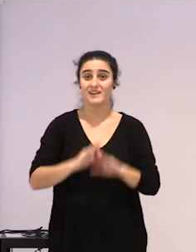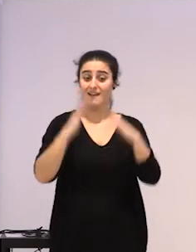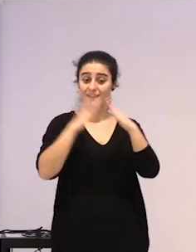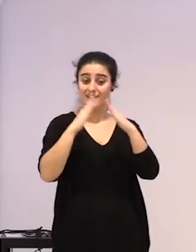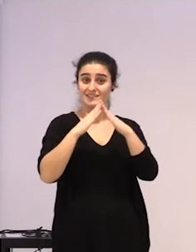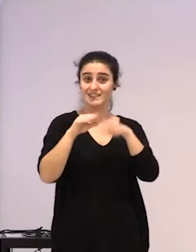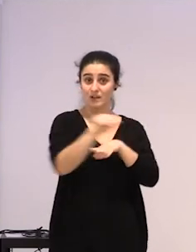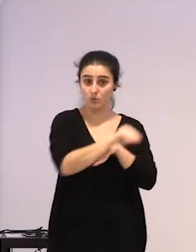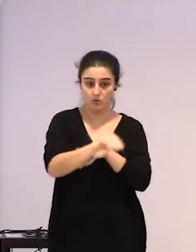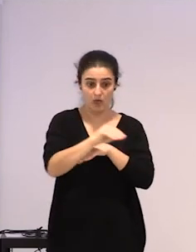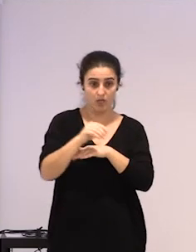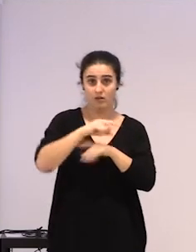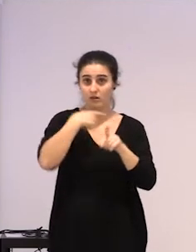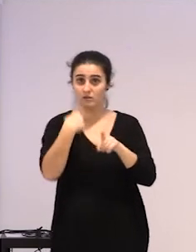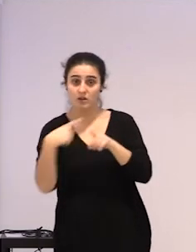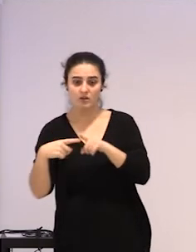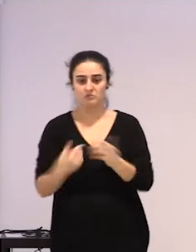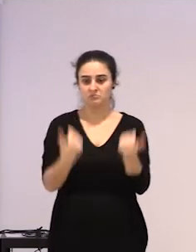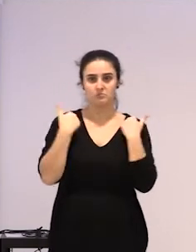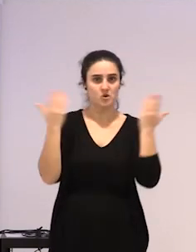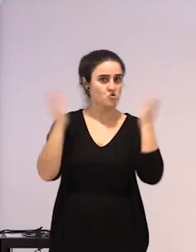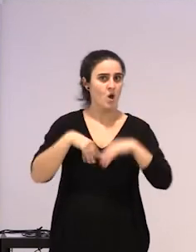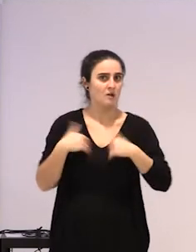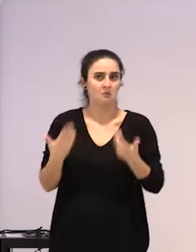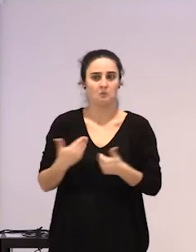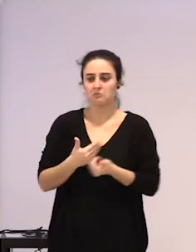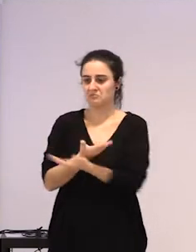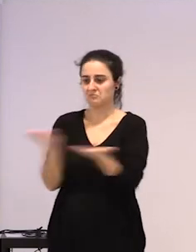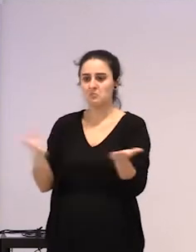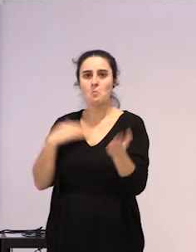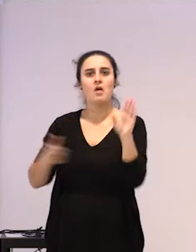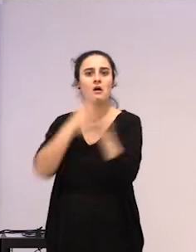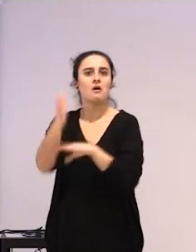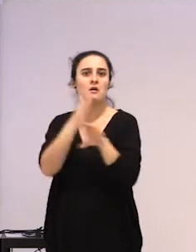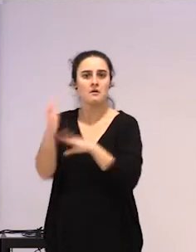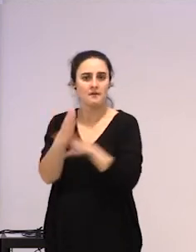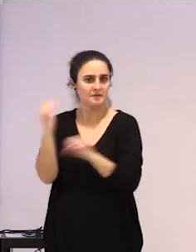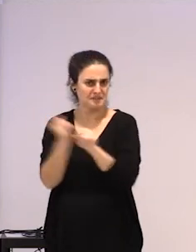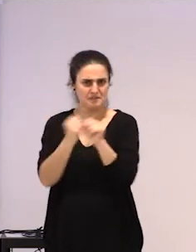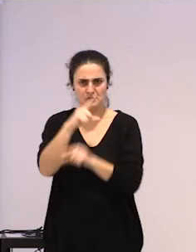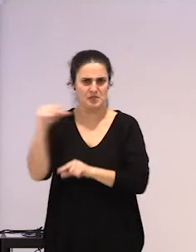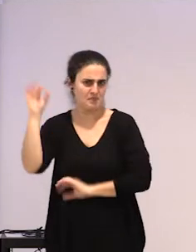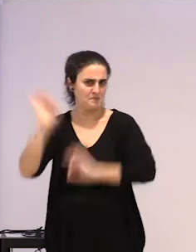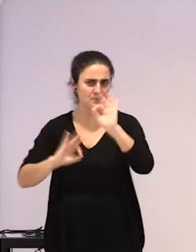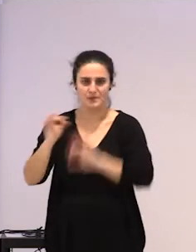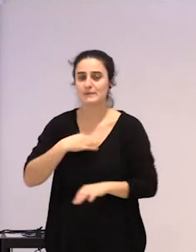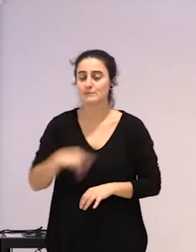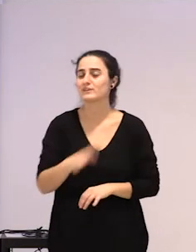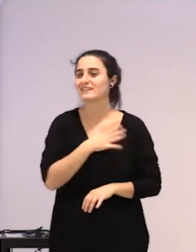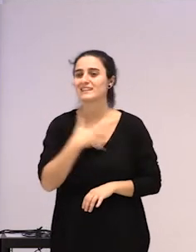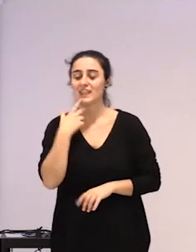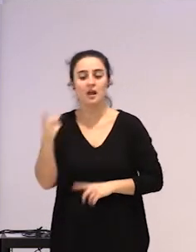etxekotasaintza lanaren ere moan, eta horregatik prestutasun nosos aritu daiteke, Eta ateratzen da